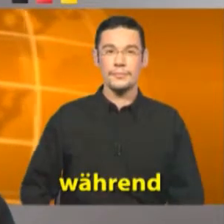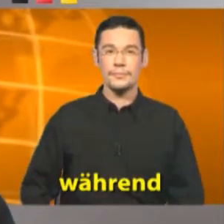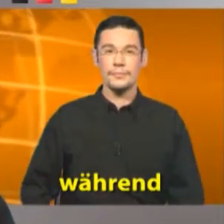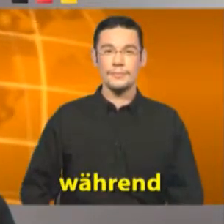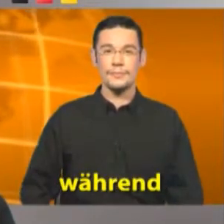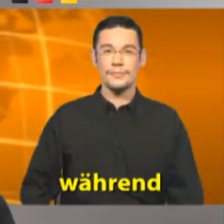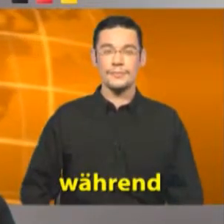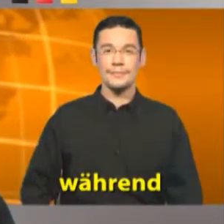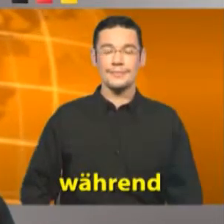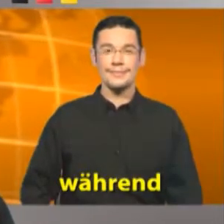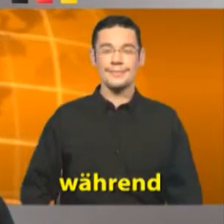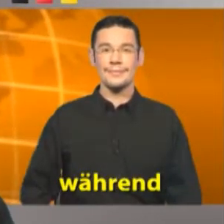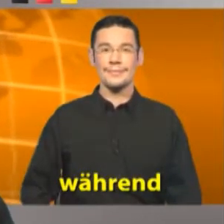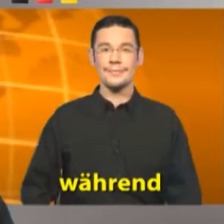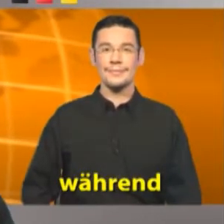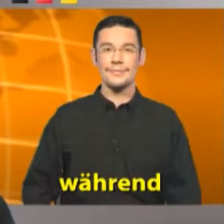Durante